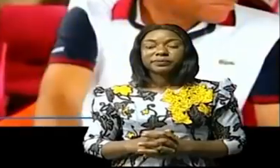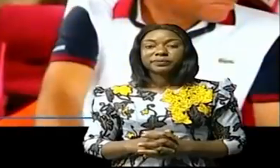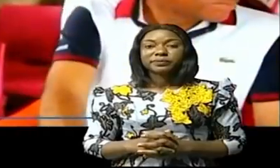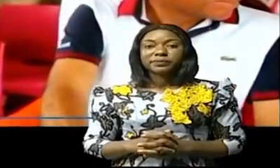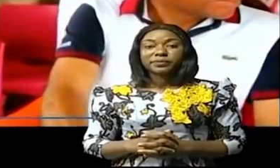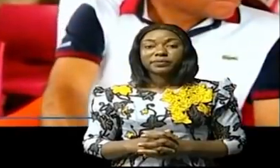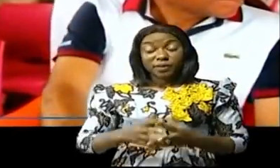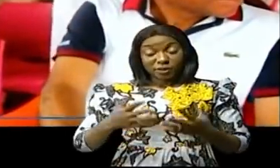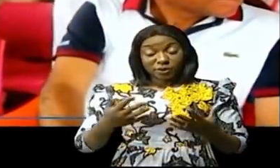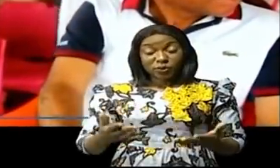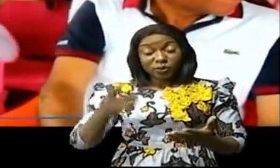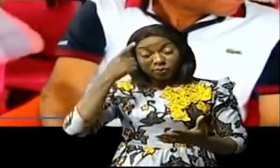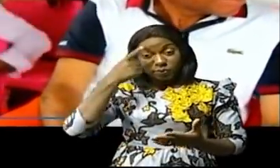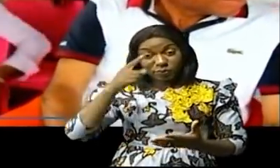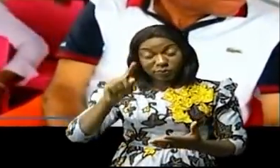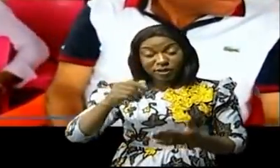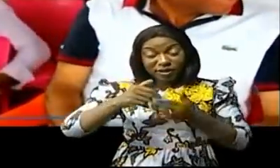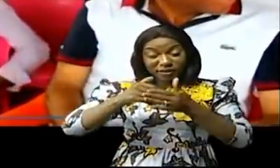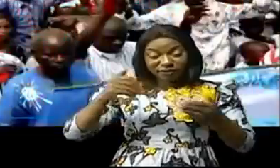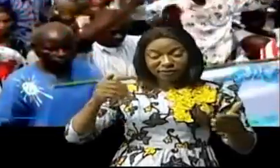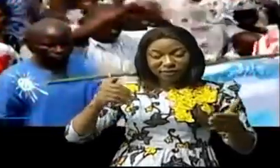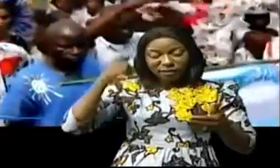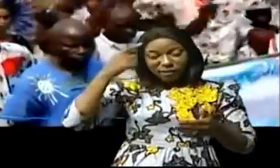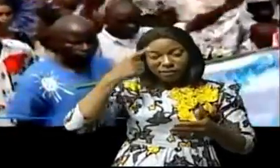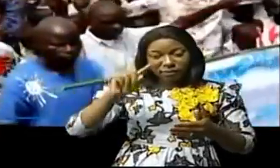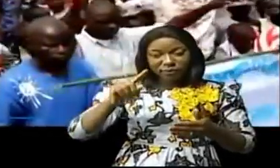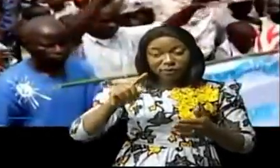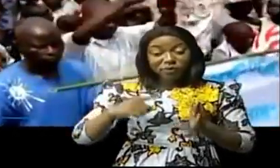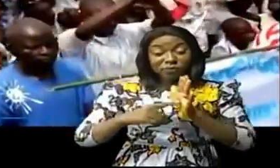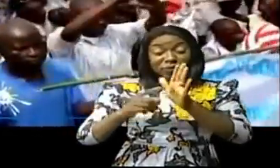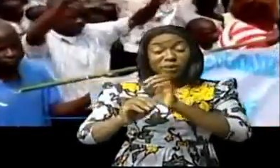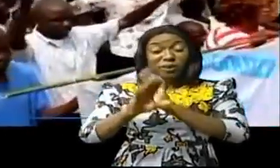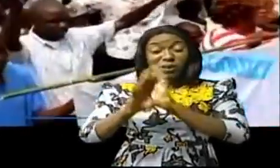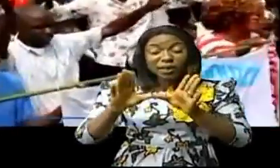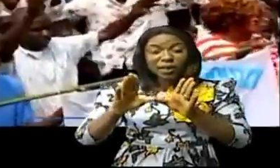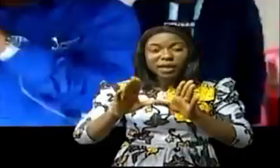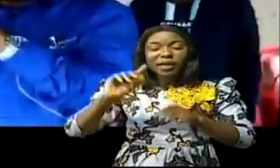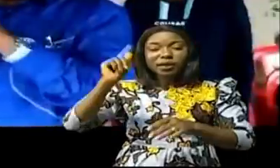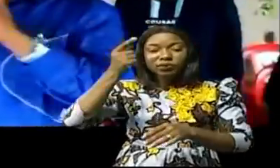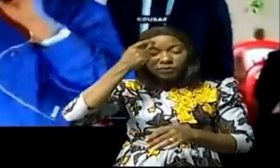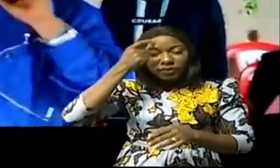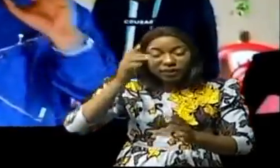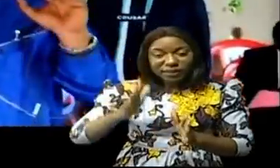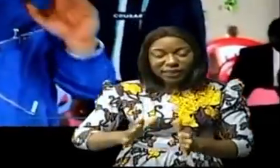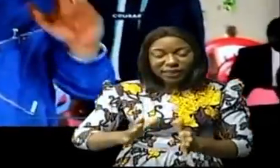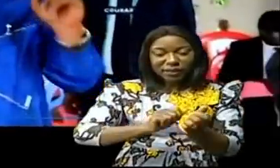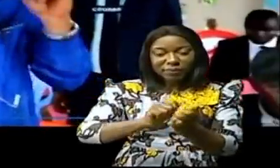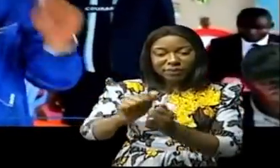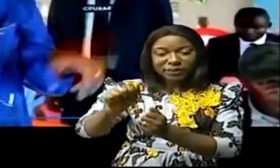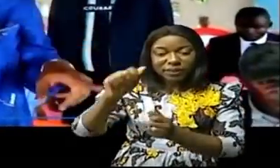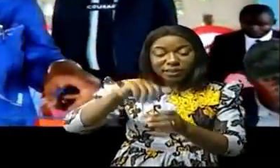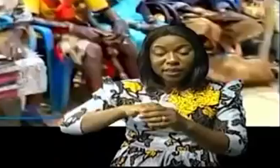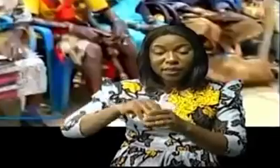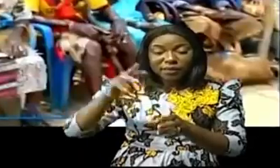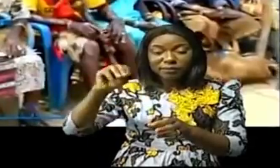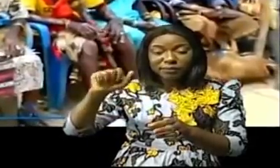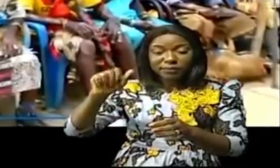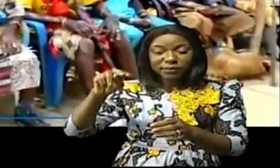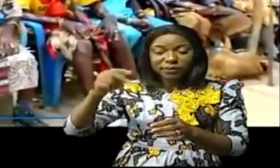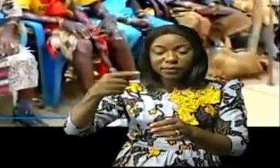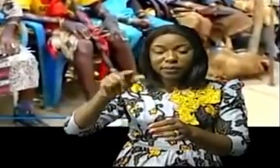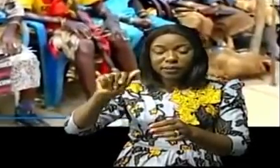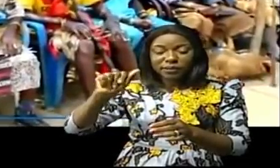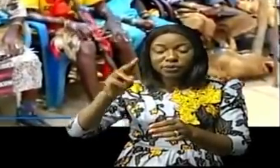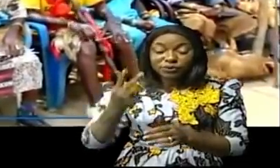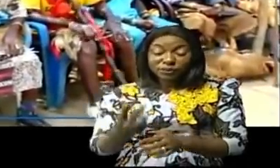Faudrait souligner que bien avant ces deux actions à impact visible, le gouverneur Willy Itundala est passé à Mangaye-de, au village Coréam,